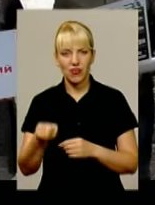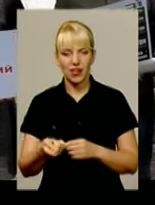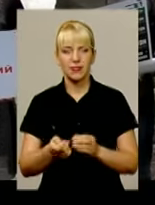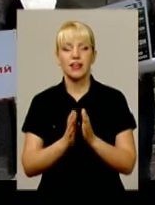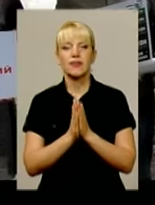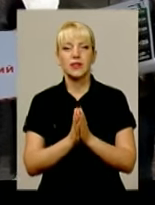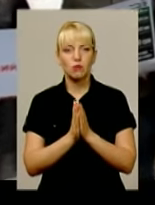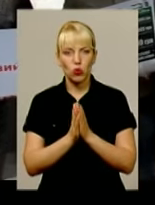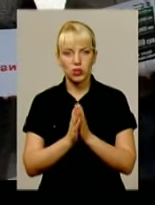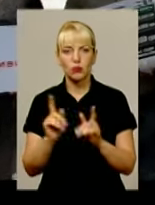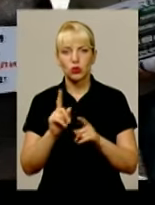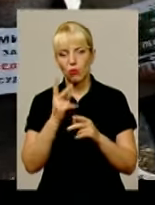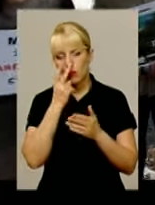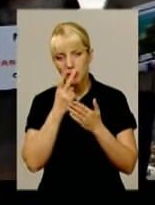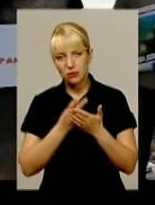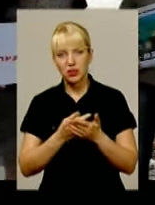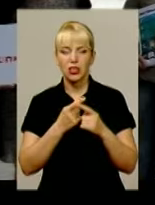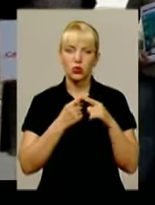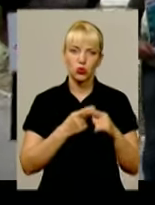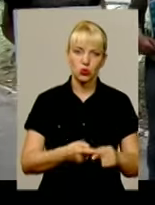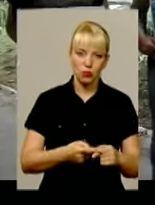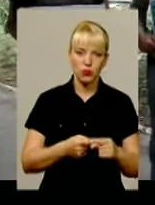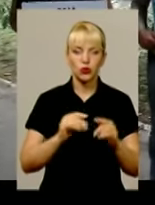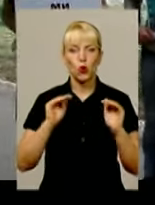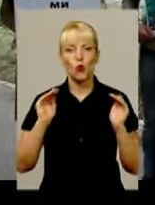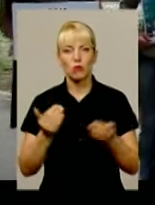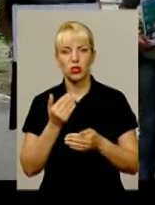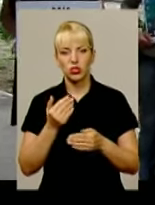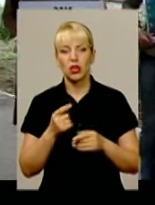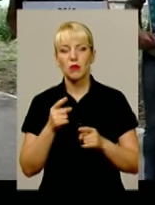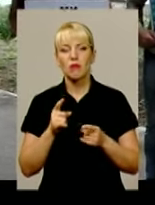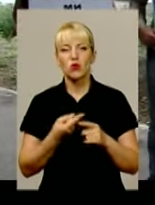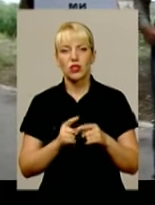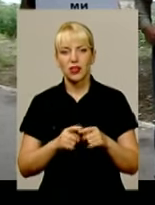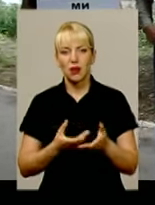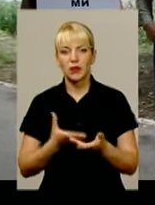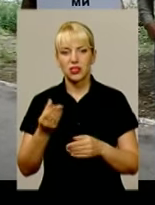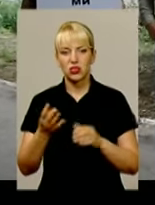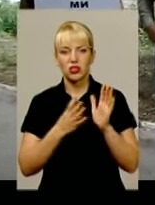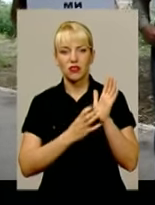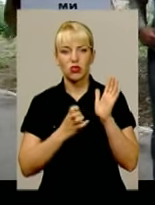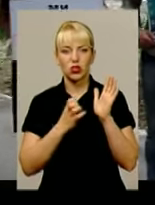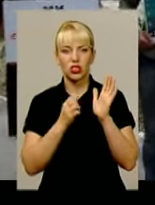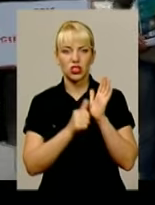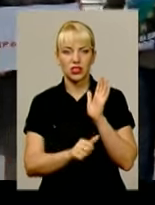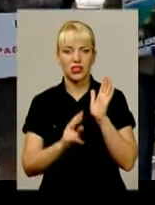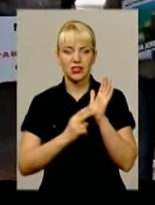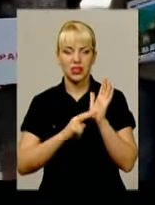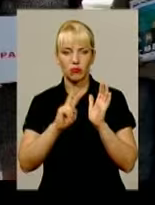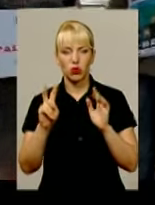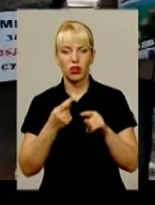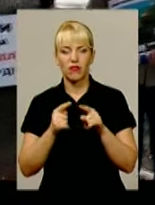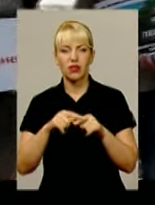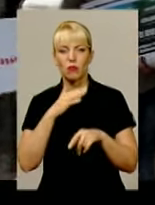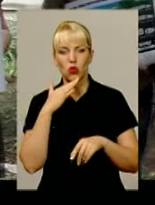пересмотреться, пойти на уступки, уменьшити платеж, потому что платеж – это 967 доларів. Это очень много, это